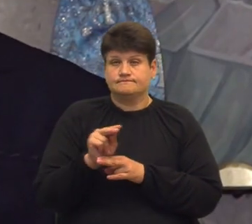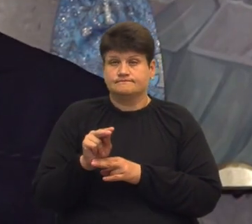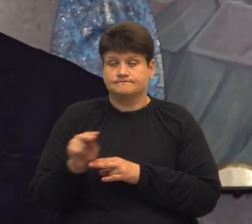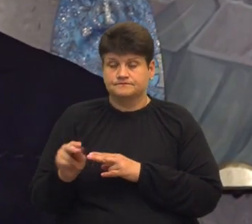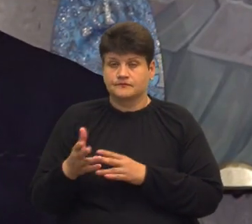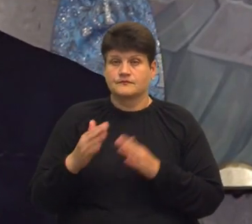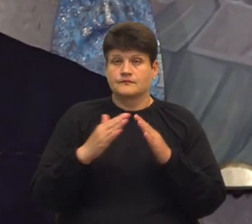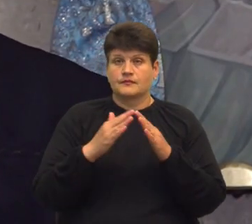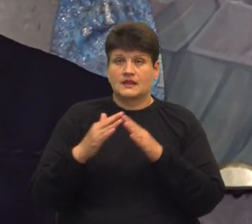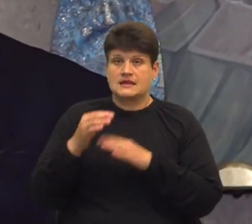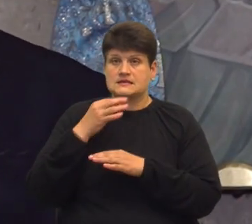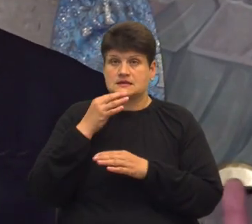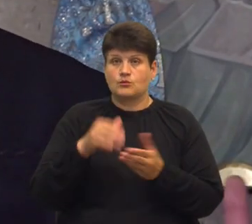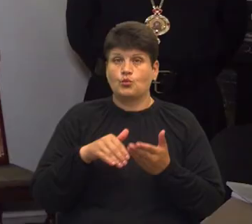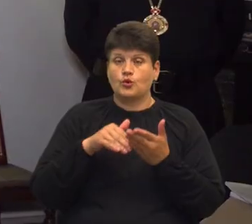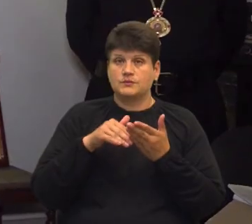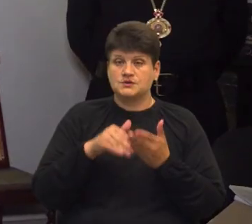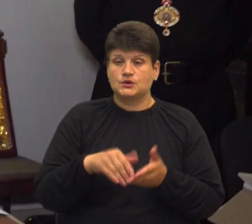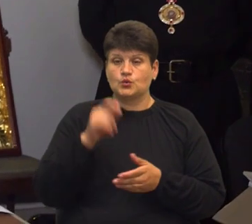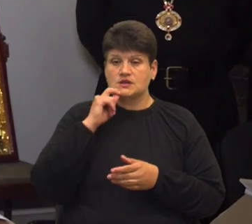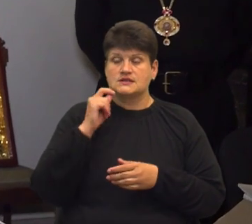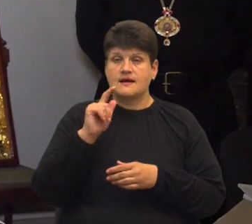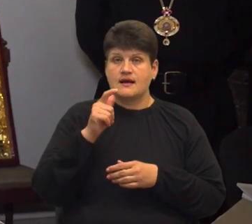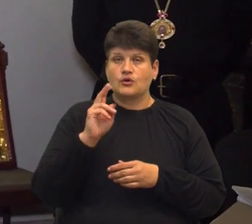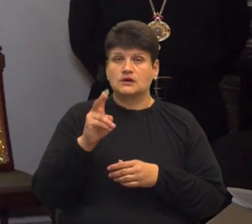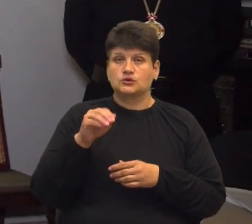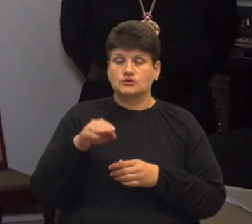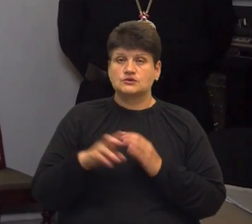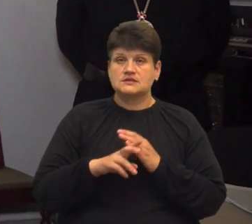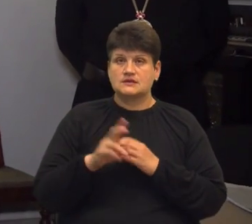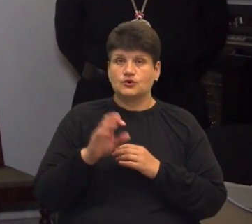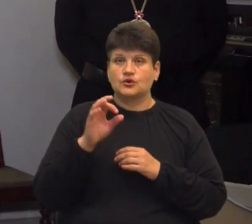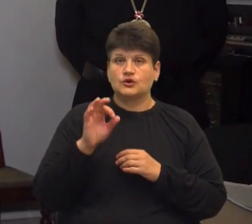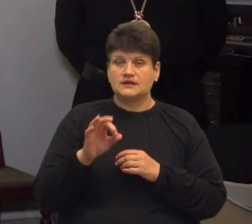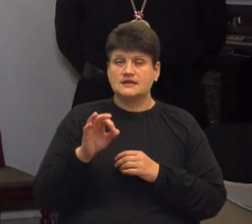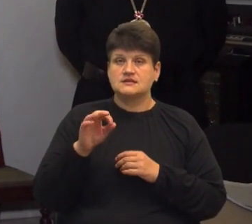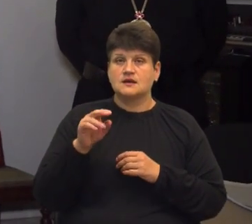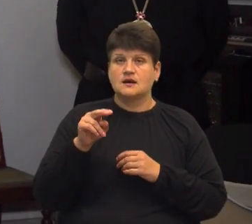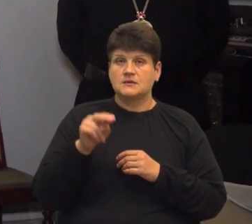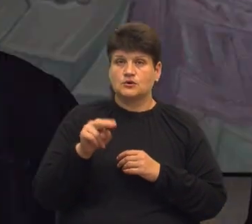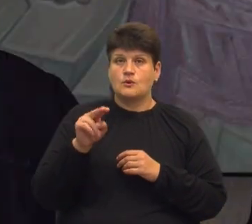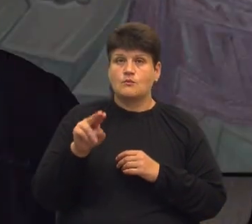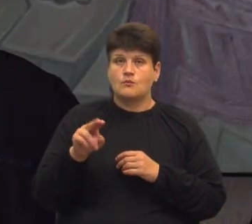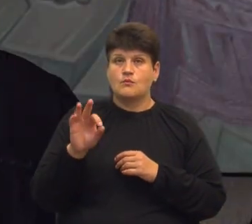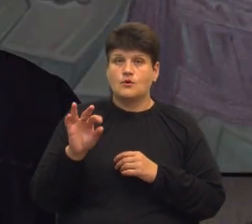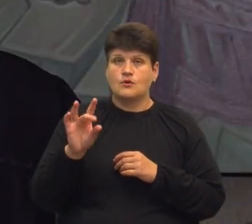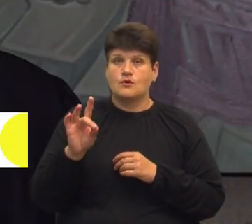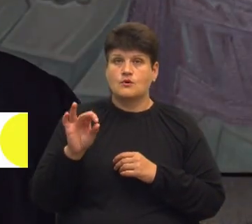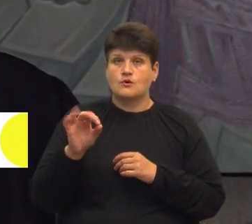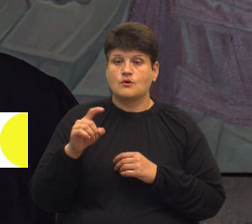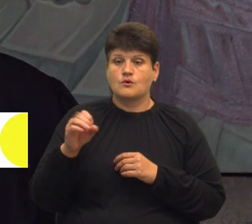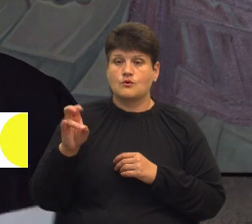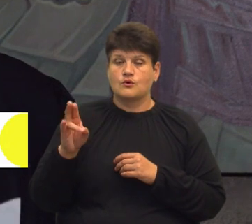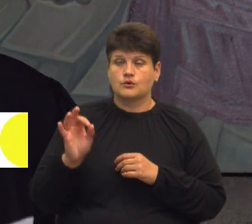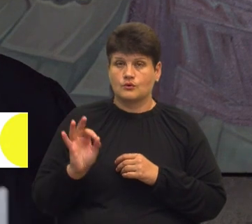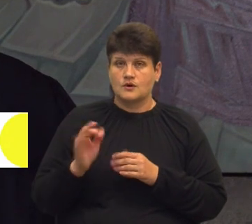Тернопільськозборівської архієпархії Української греко-католицької церкви отець Петро Порохонько. На даному етапі ми маємо